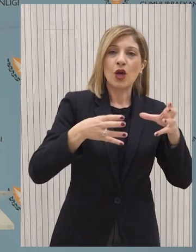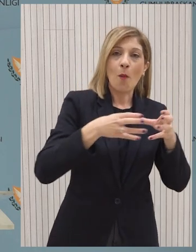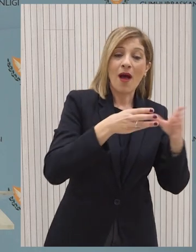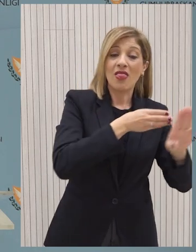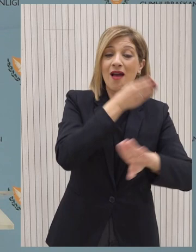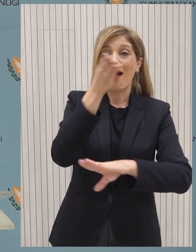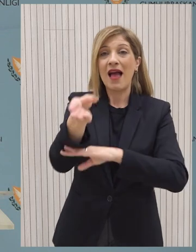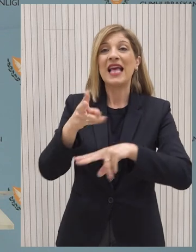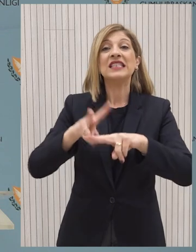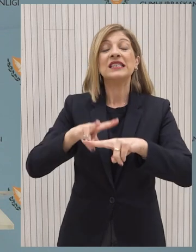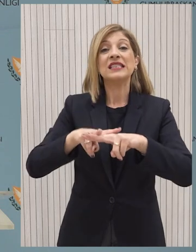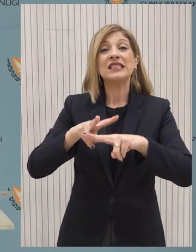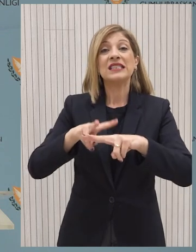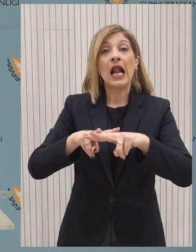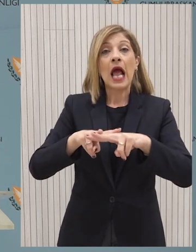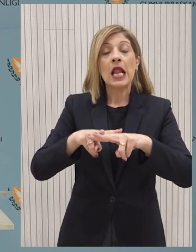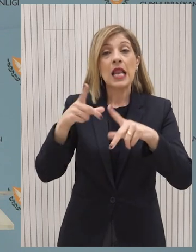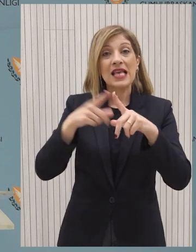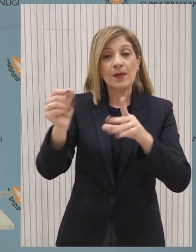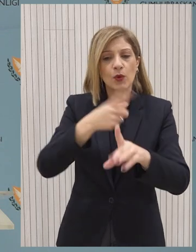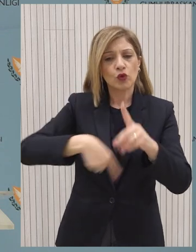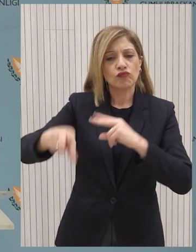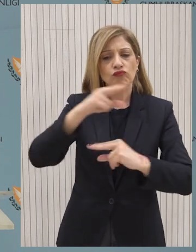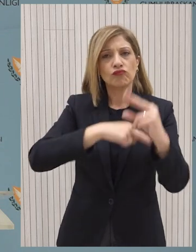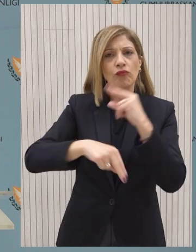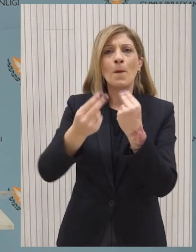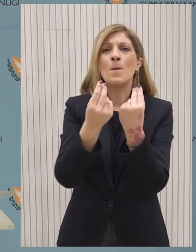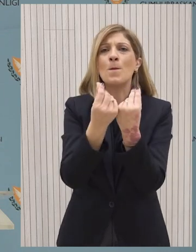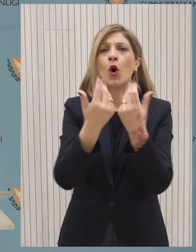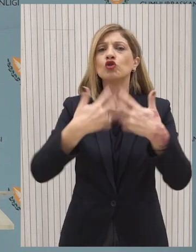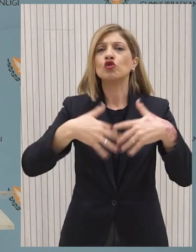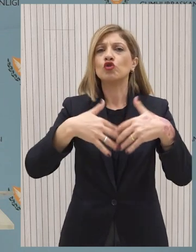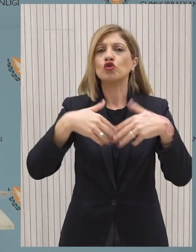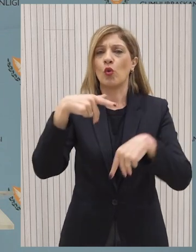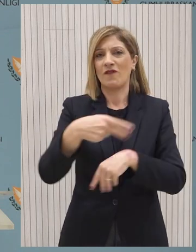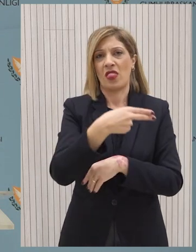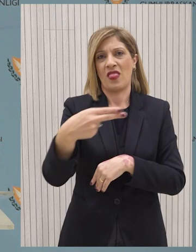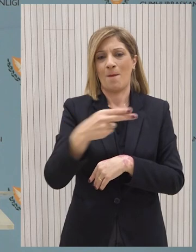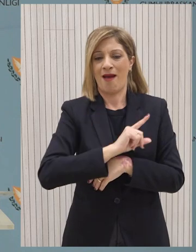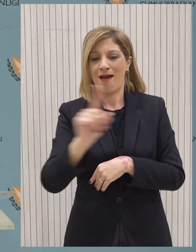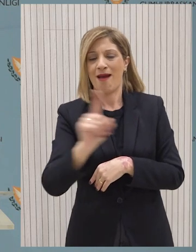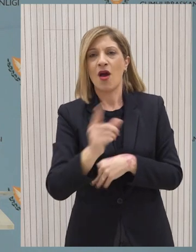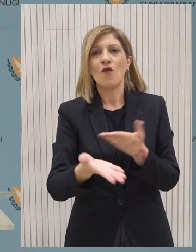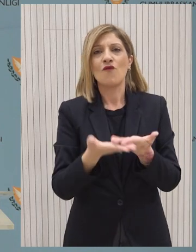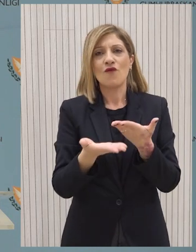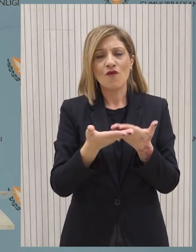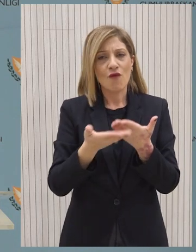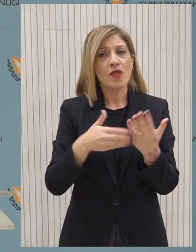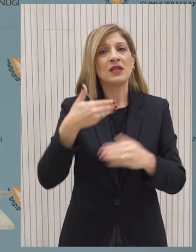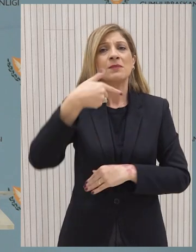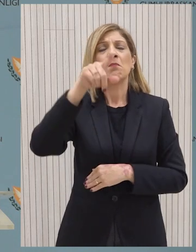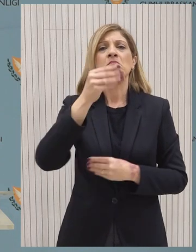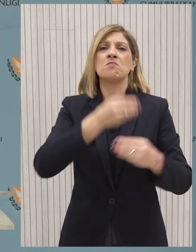Ισραήλ όπου συζητήθηκαν συγκεκριμένα τεχνικά στοιχεία της υλοποίησης πρωτοβουλίας και τα οποία θα αναπτυχθούν περαιτέρω τις